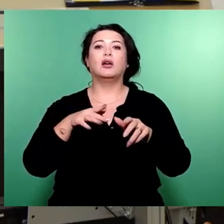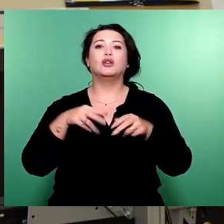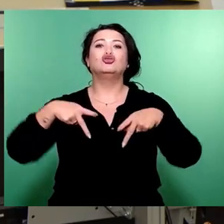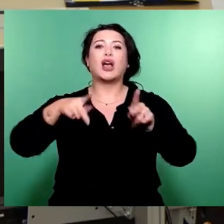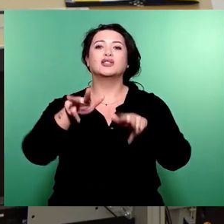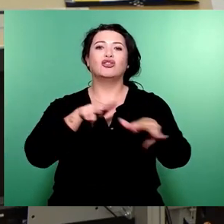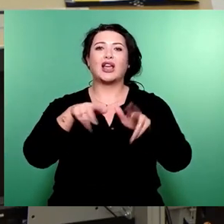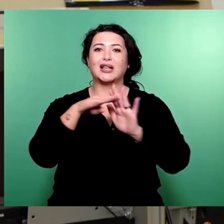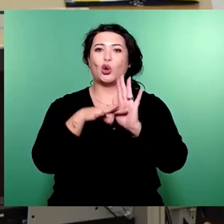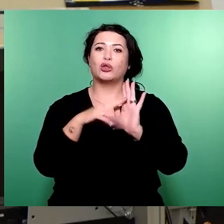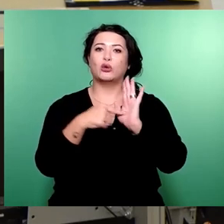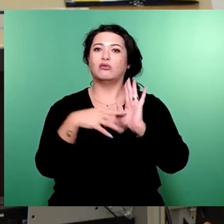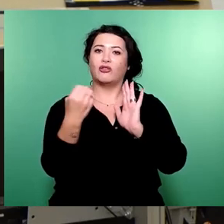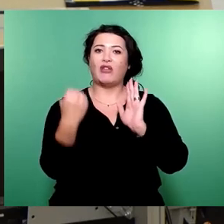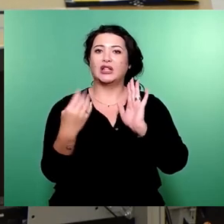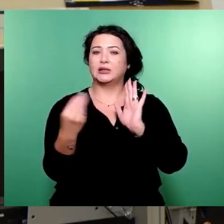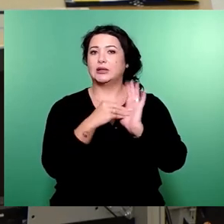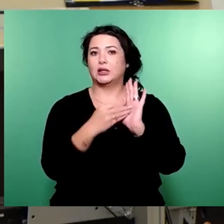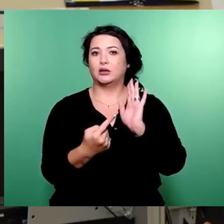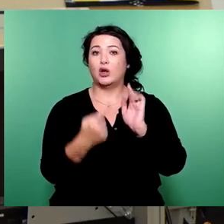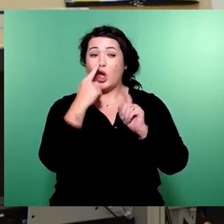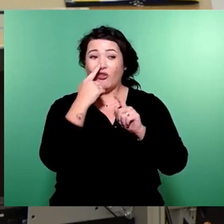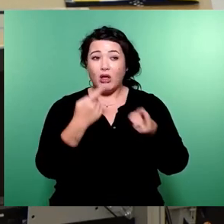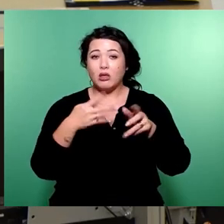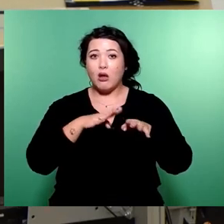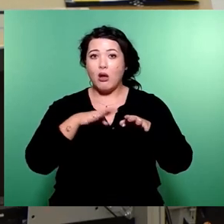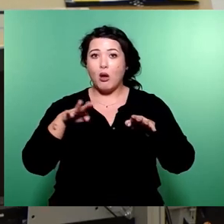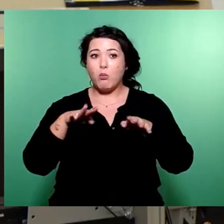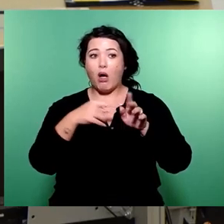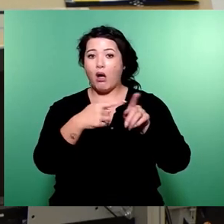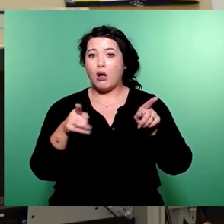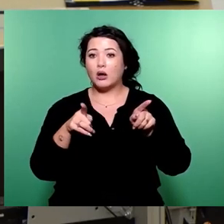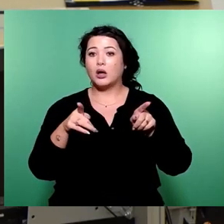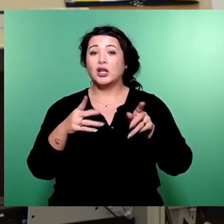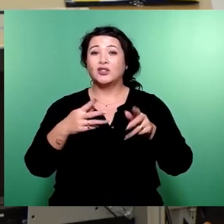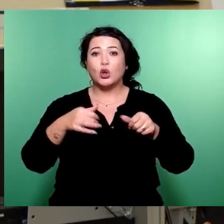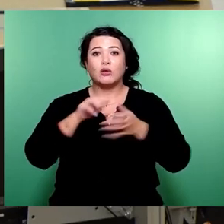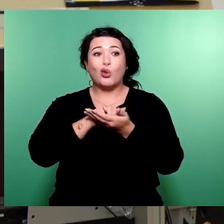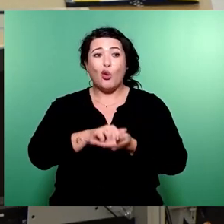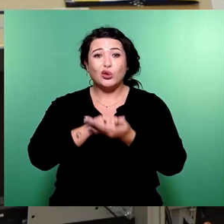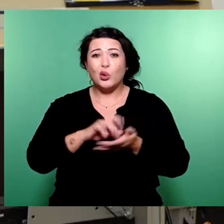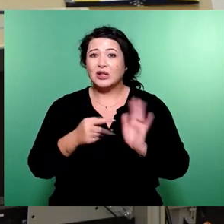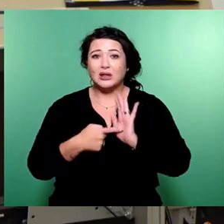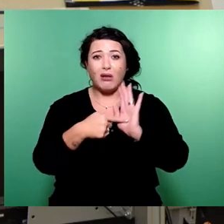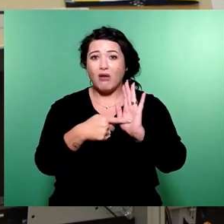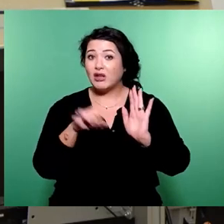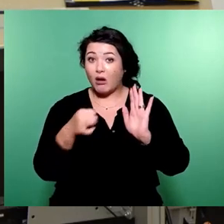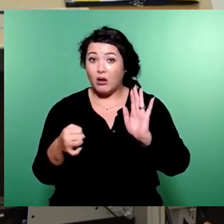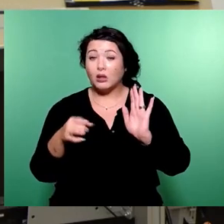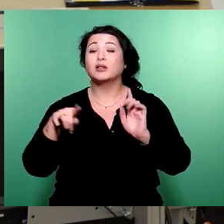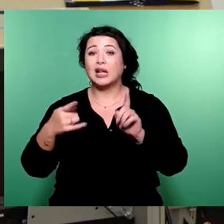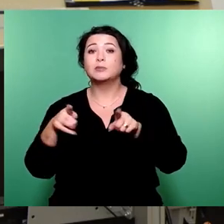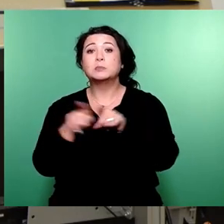Und wenn Sie diesen Parkdruck nicht nachweisen, dann wird es Ihnen passieren, wie neuerdings in Köln, Ende Oktober,